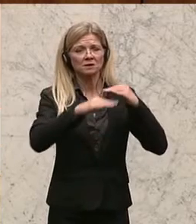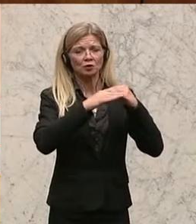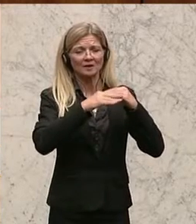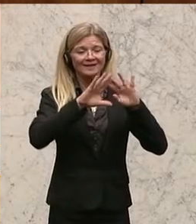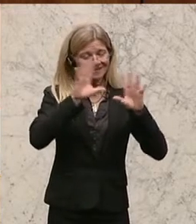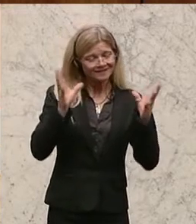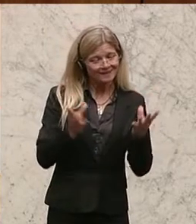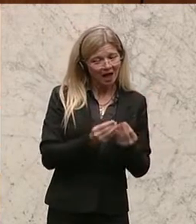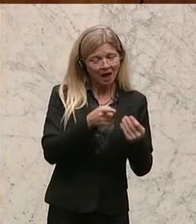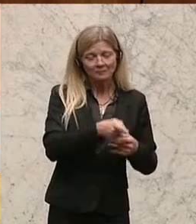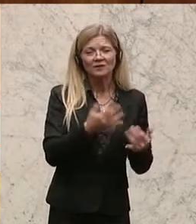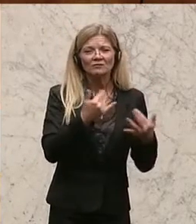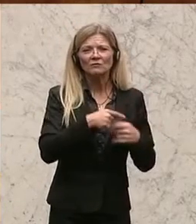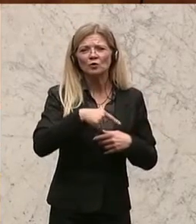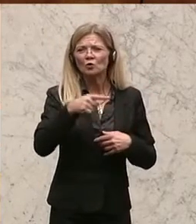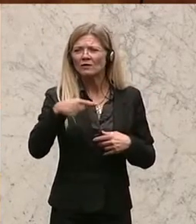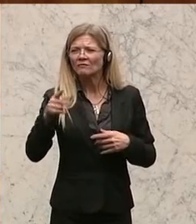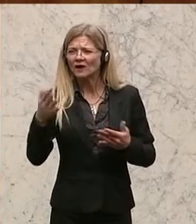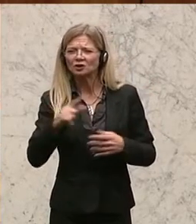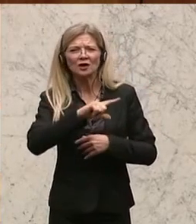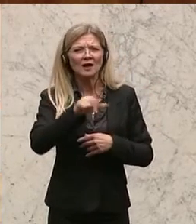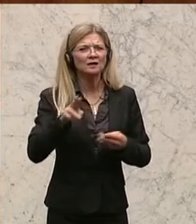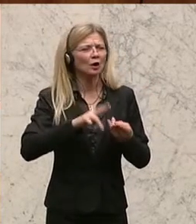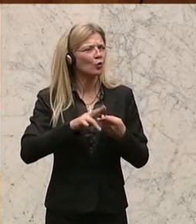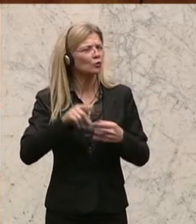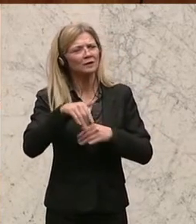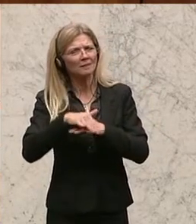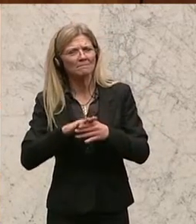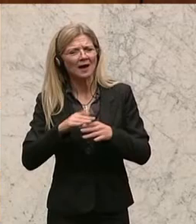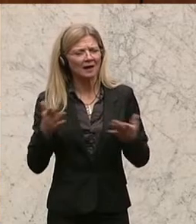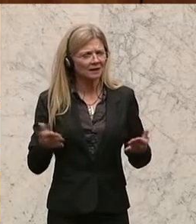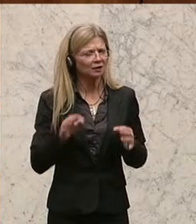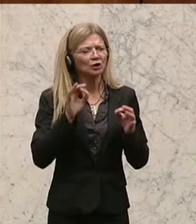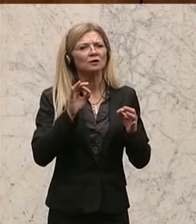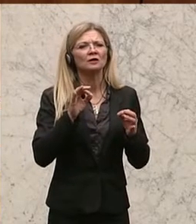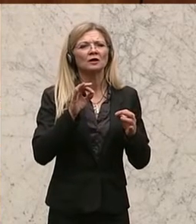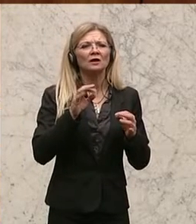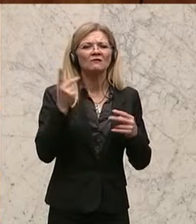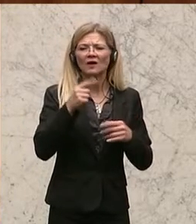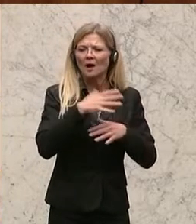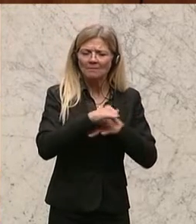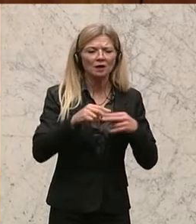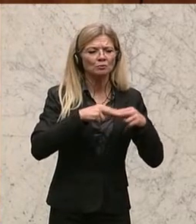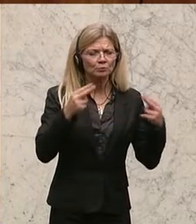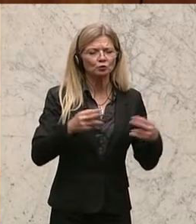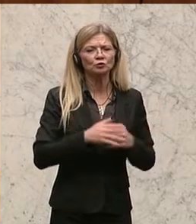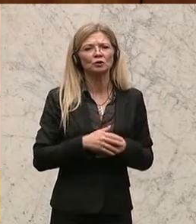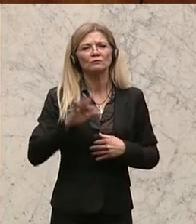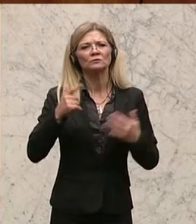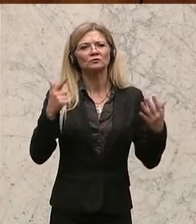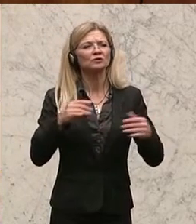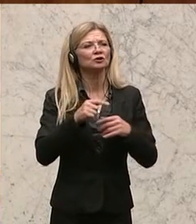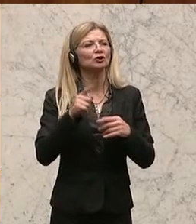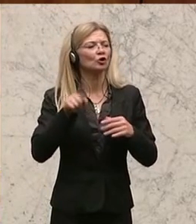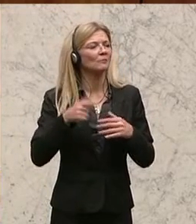Gesamtvolumen der Überweisungen an Länder und Gemeinden durch den Bund beträgt 25,7 Milliarden, wobei knapp 16 Milliarden an